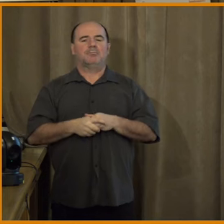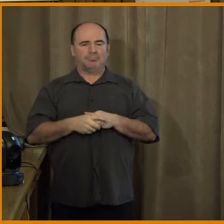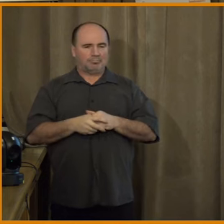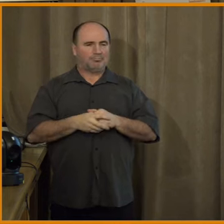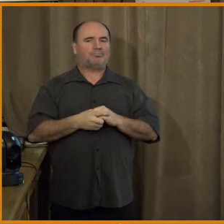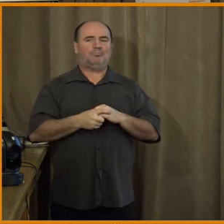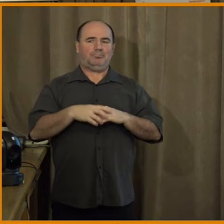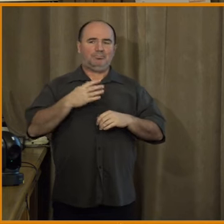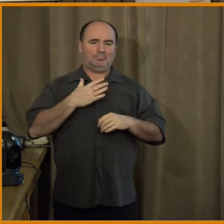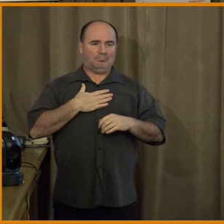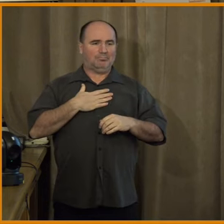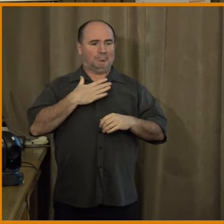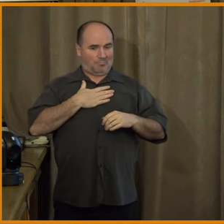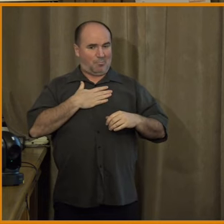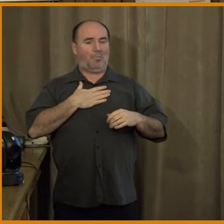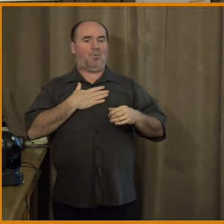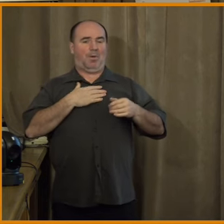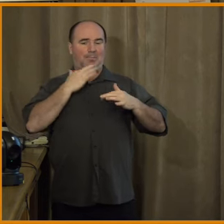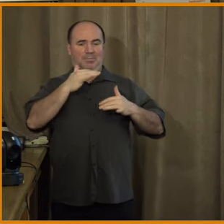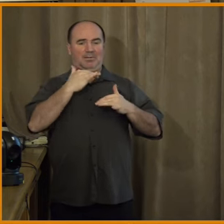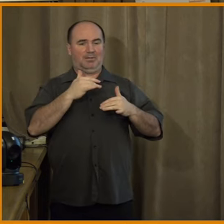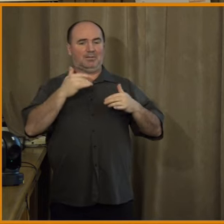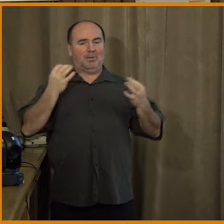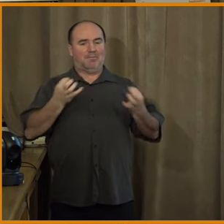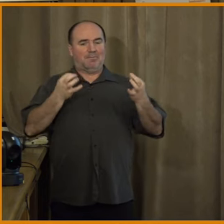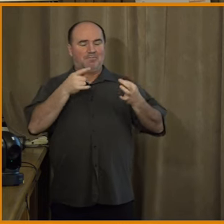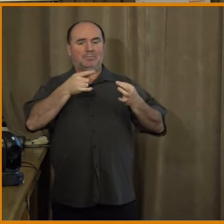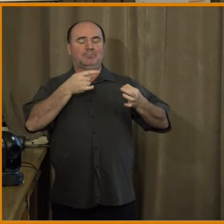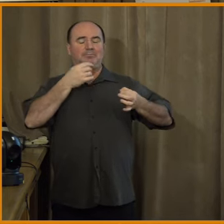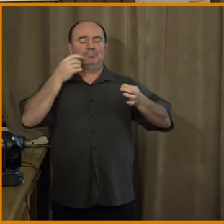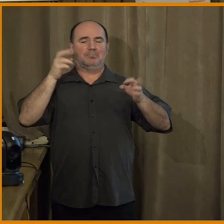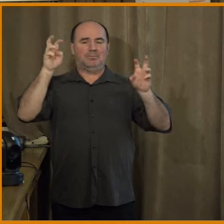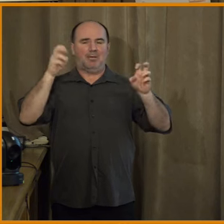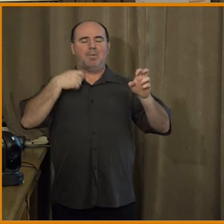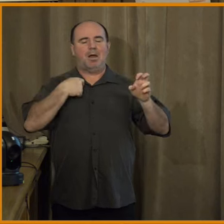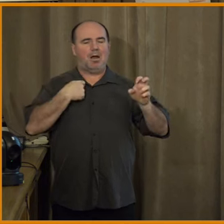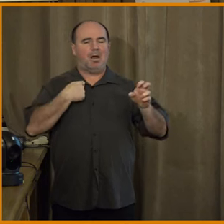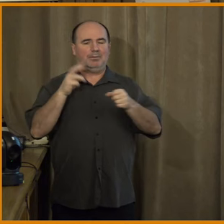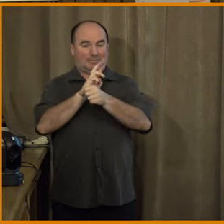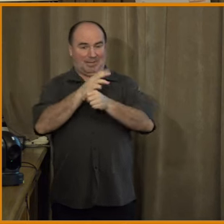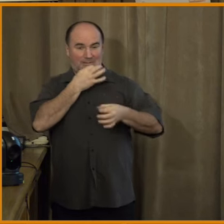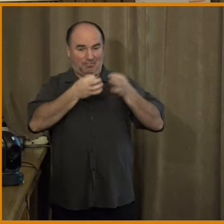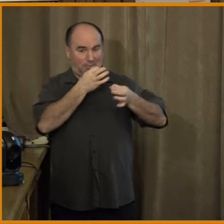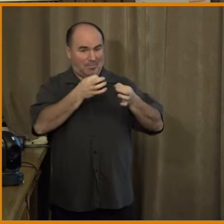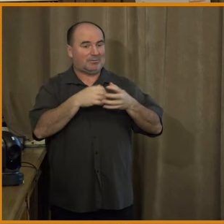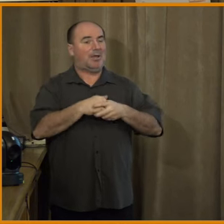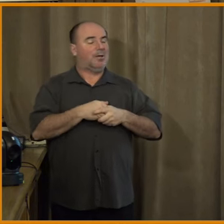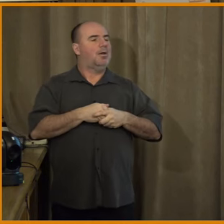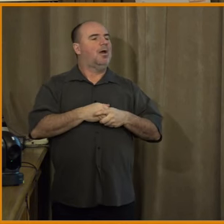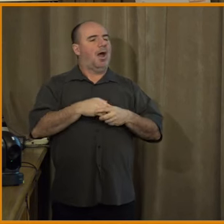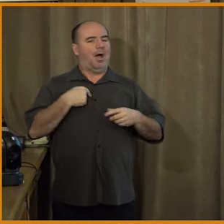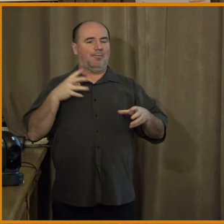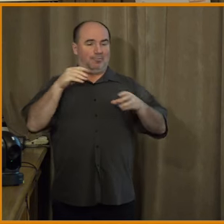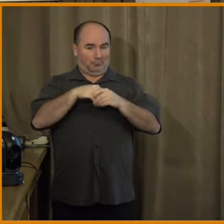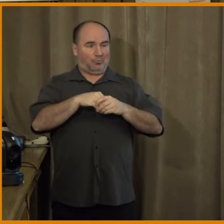přemýšlela, že by se to mohlo jmenovat Dezinformace jako sociální a kulturní problém. A pak jsem si říkala, že by možná bylo vlastně dobré nějak spochybnit